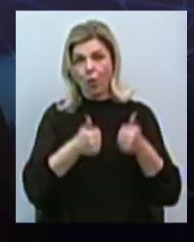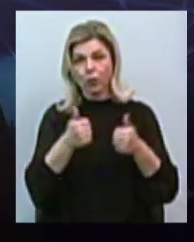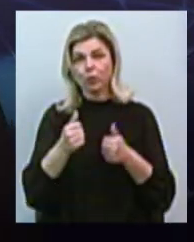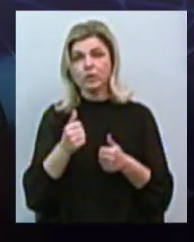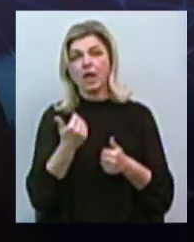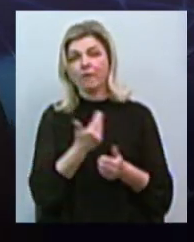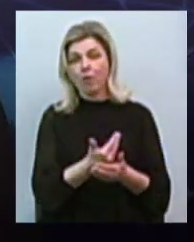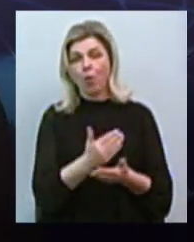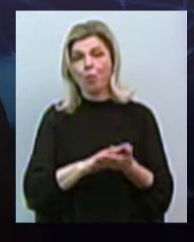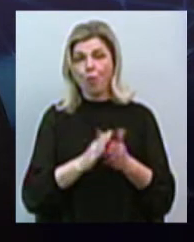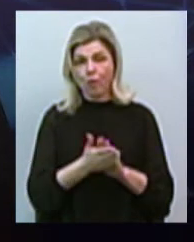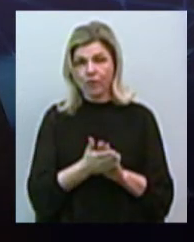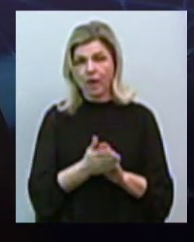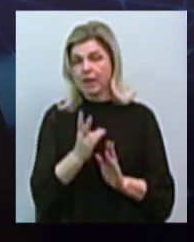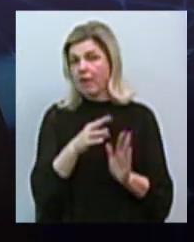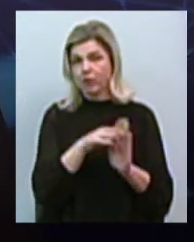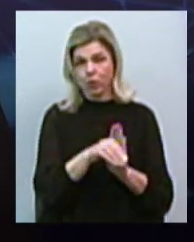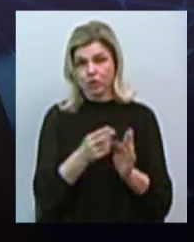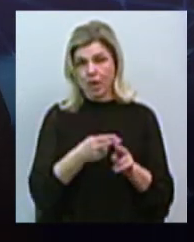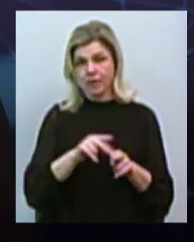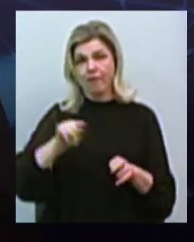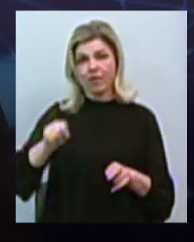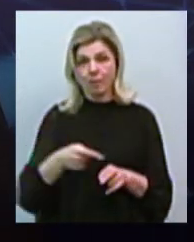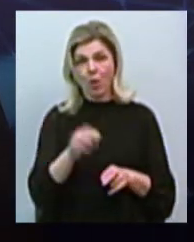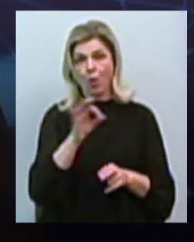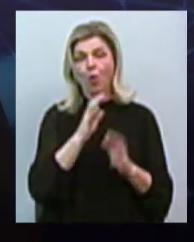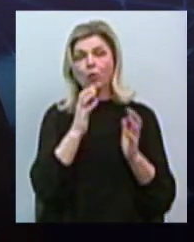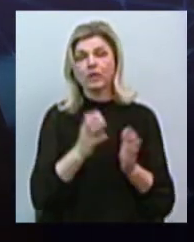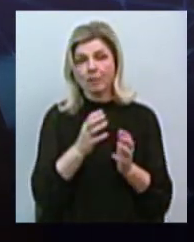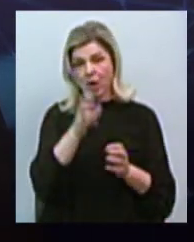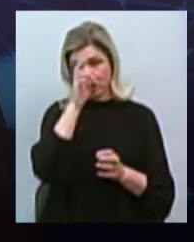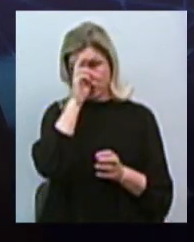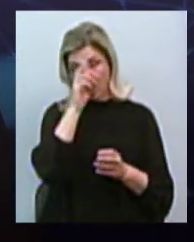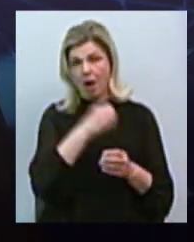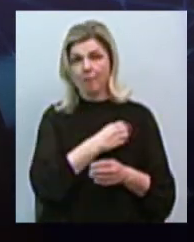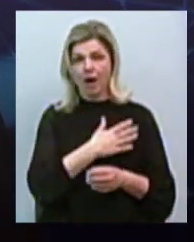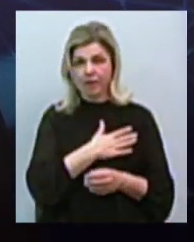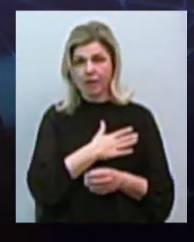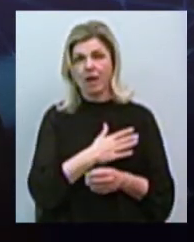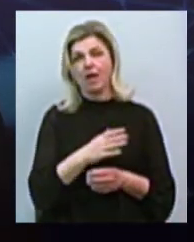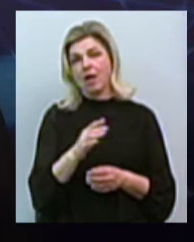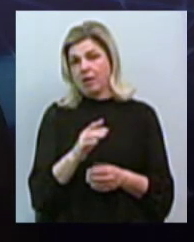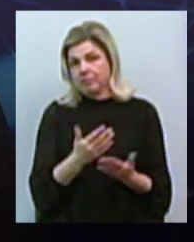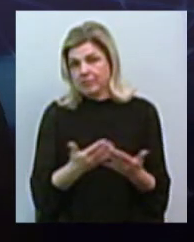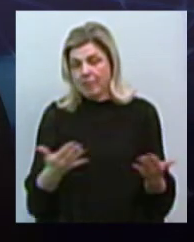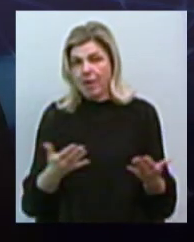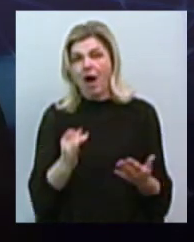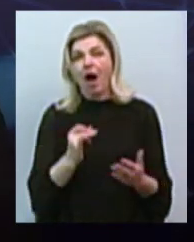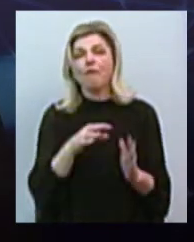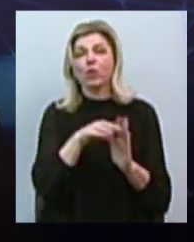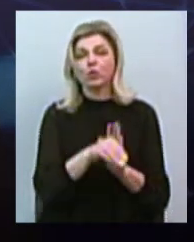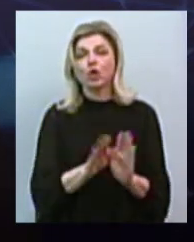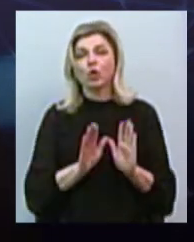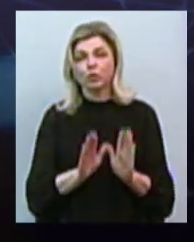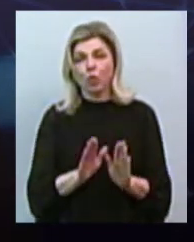щось не включили ці вимоги щодо утримання державного майна, причальних стінок, поглиблення і так далі. А включили лише